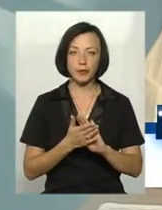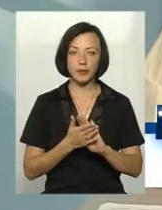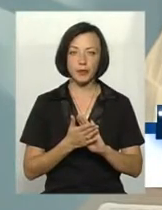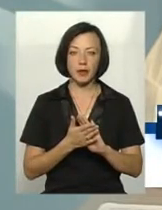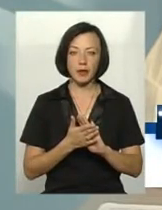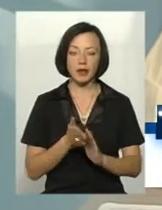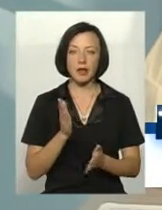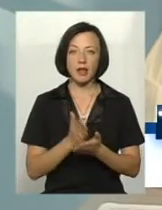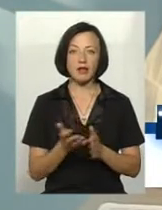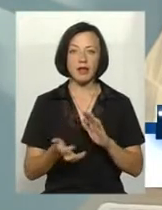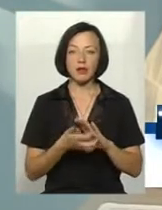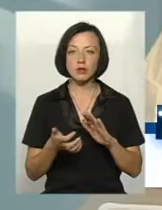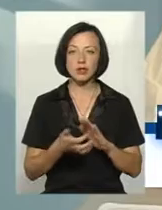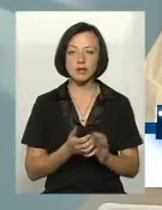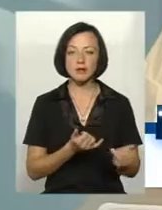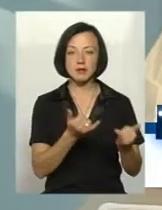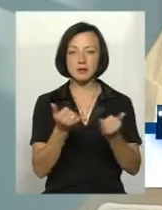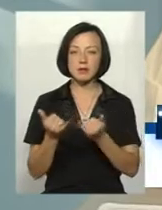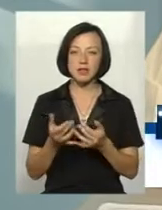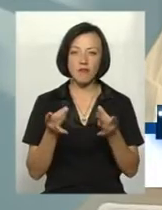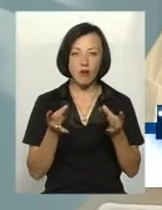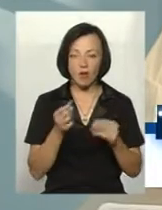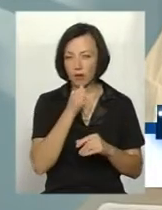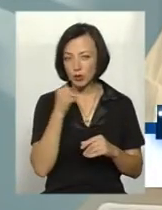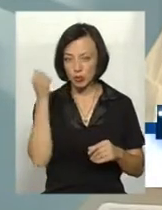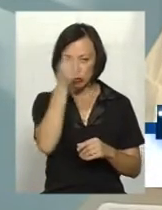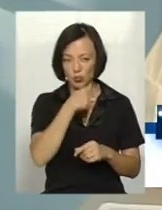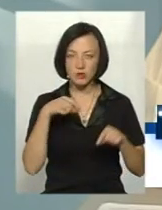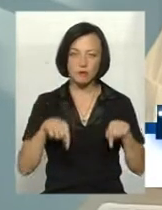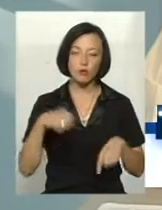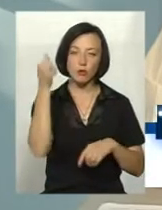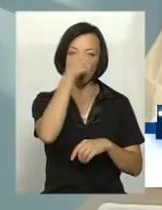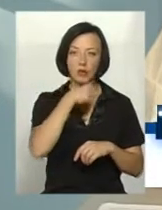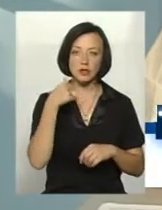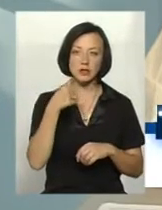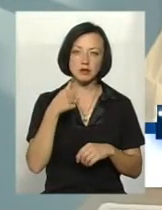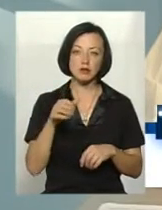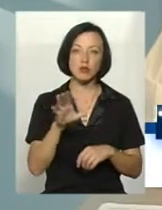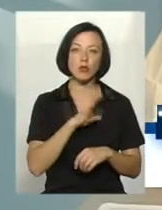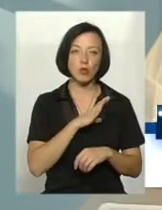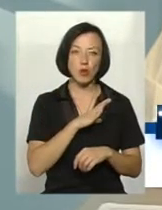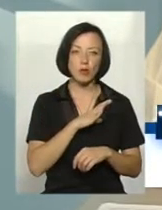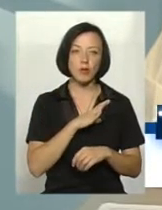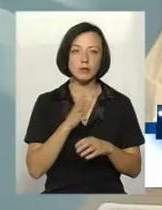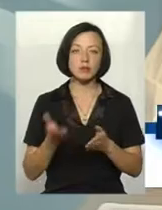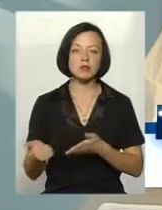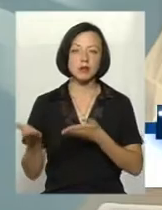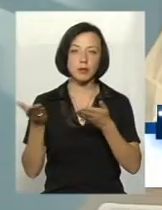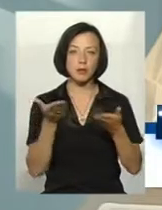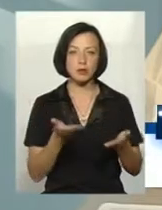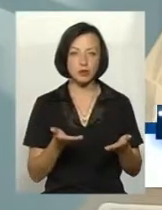недостатнім забезпеченням вологи в минулому році, в цьому році було запрошені